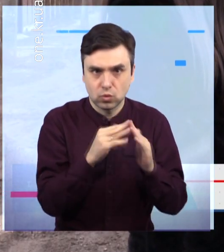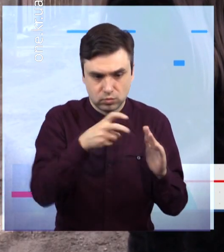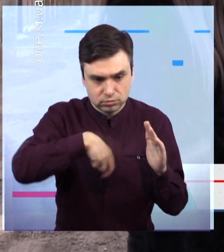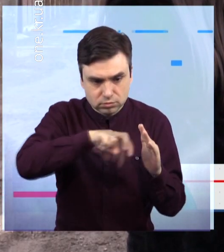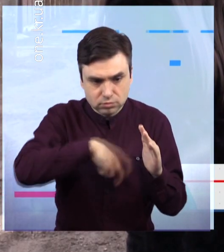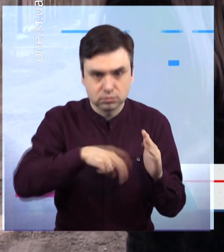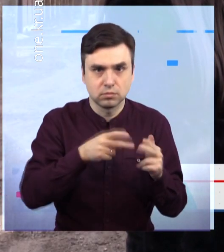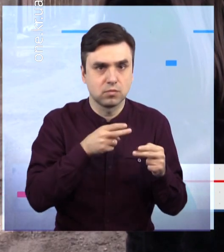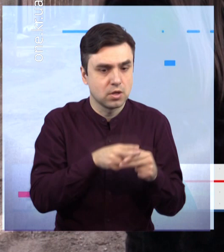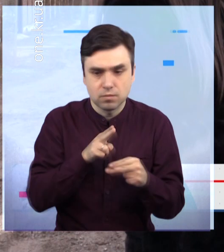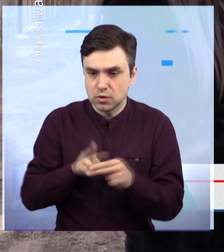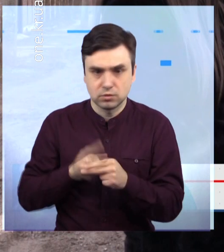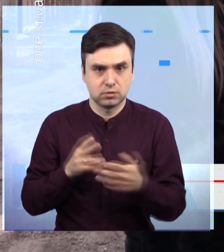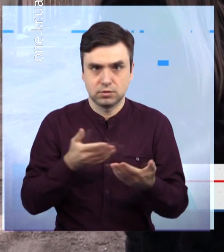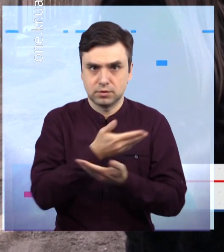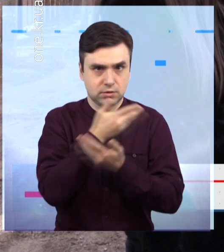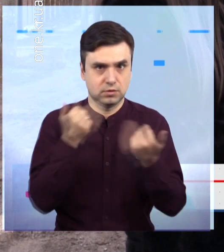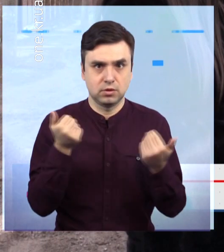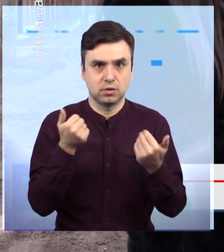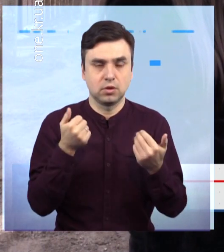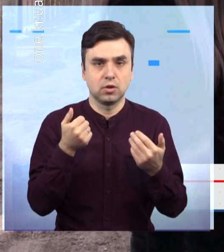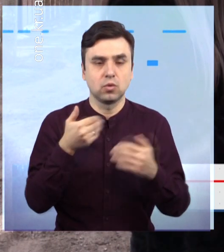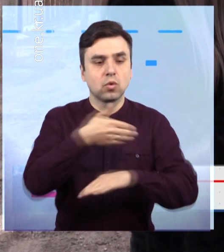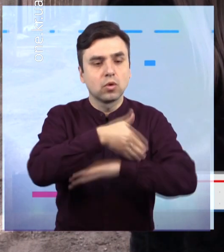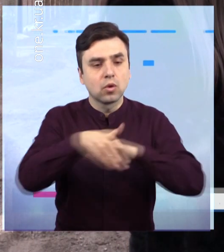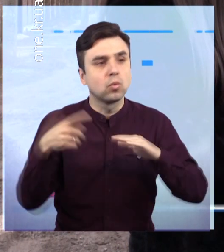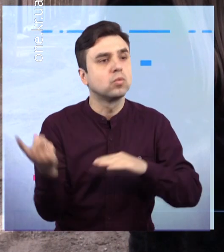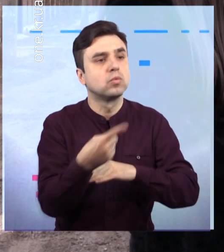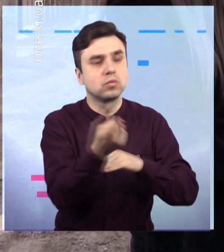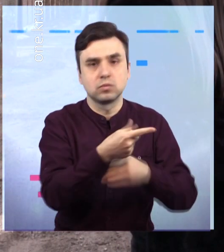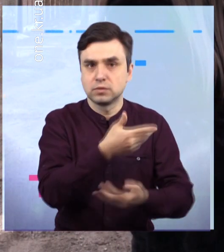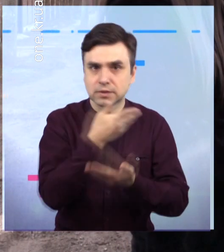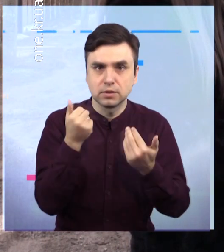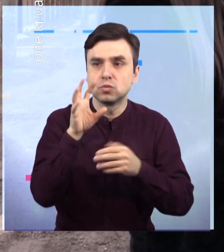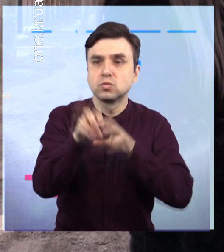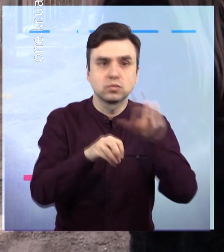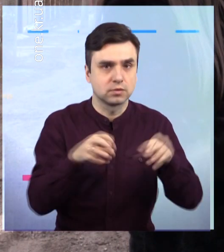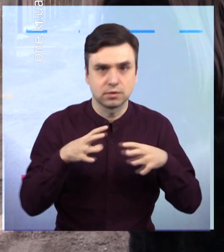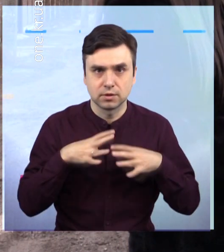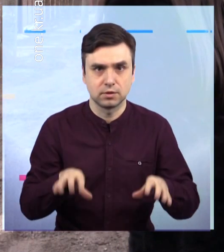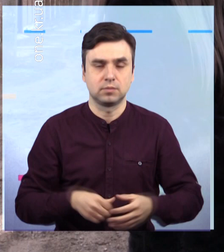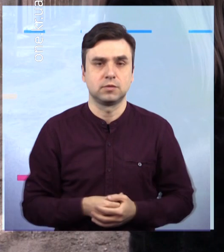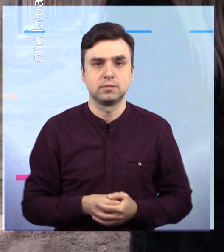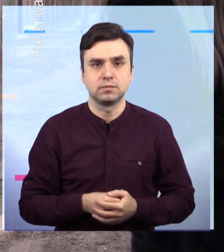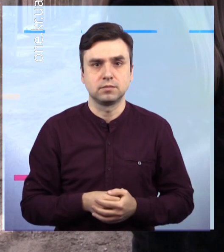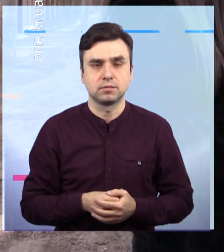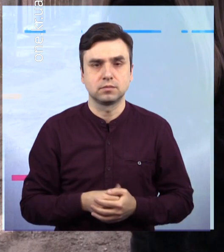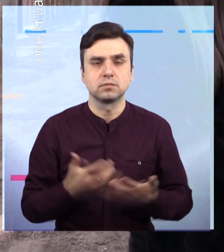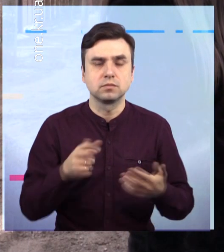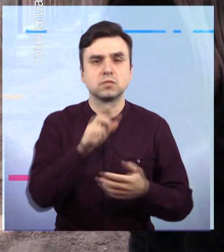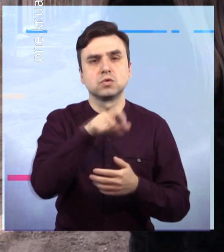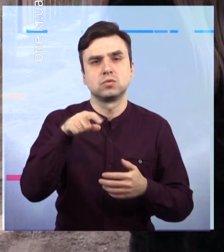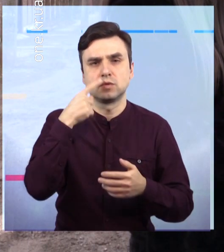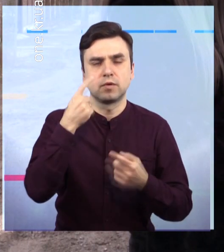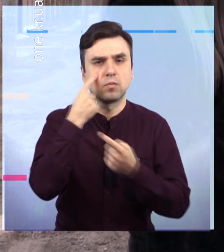тому що було все розбросано в округ, де ми його знайшли. Жалко, звісно, ми просто не розуміємо, чим це робити. У нас забори стоять, ми